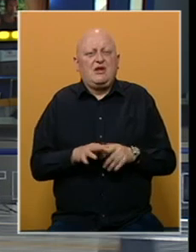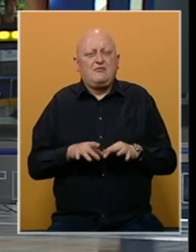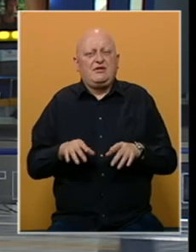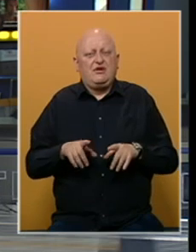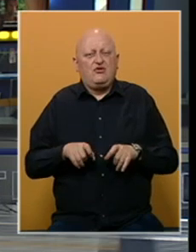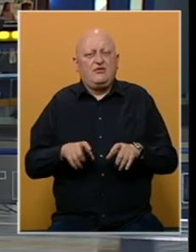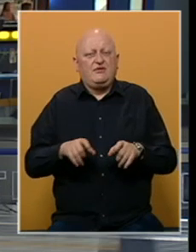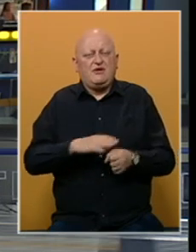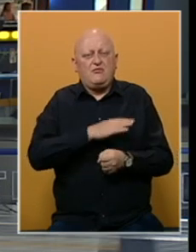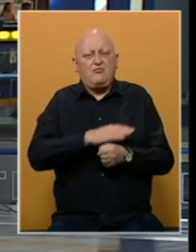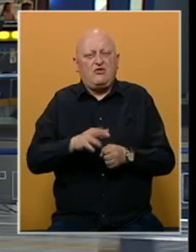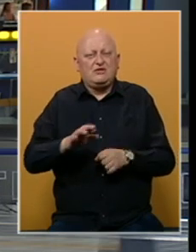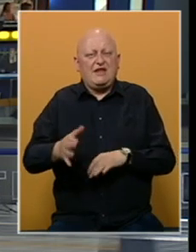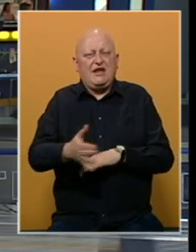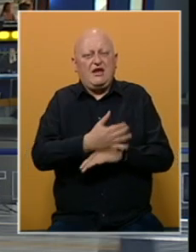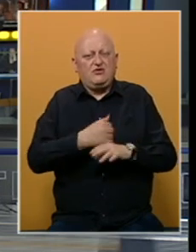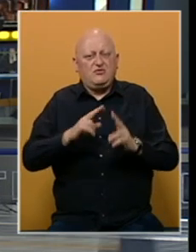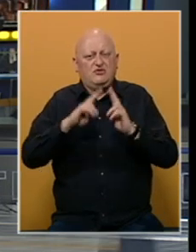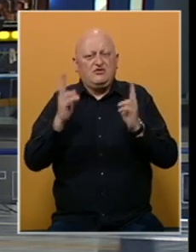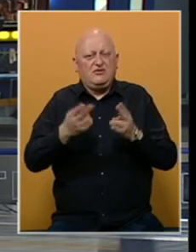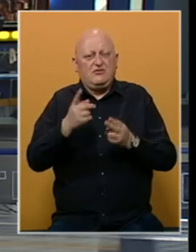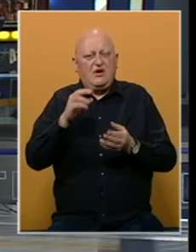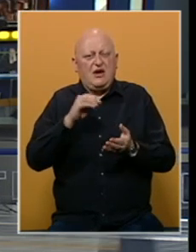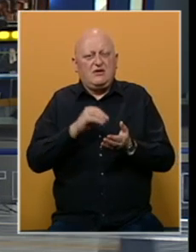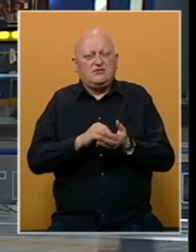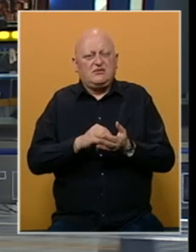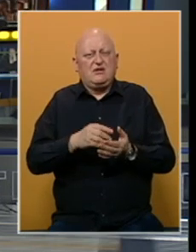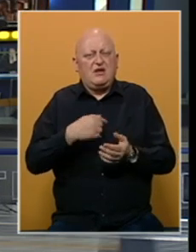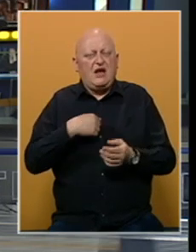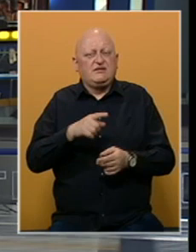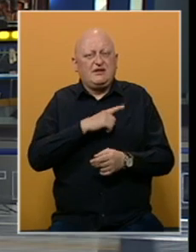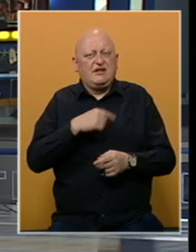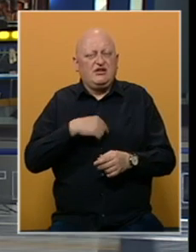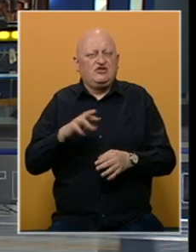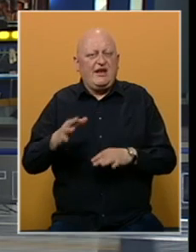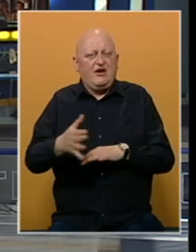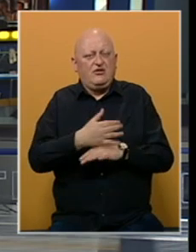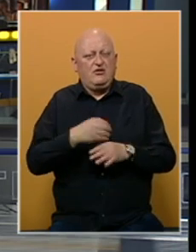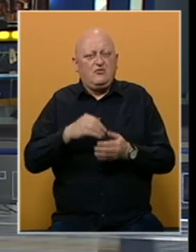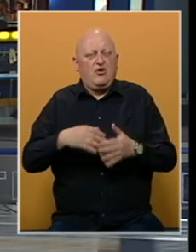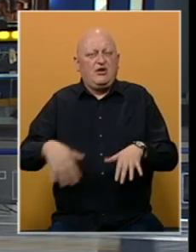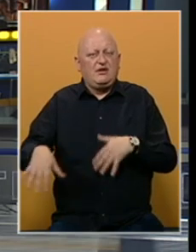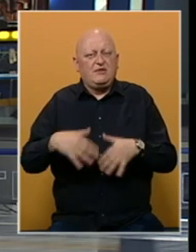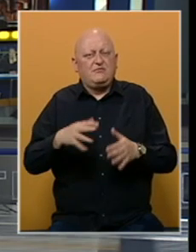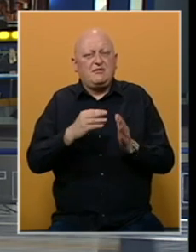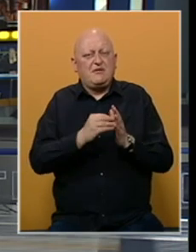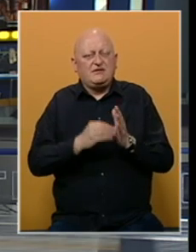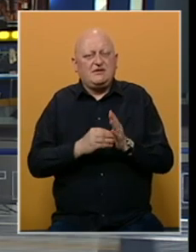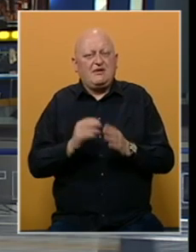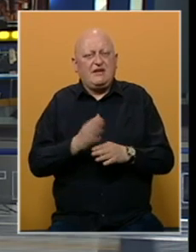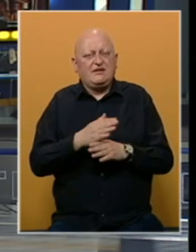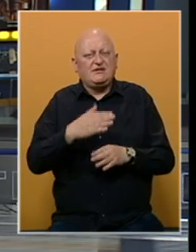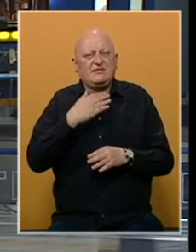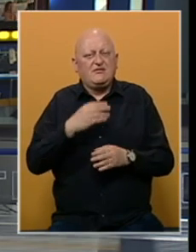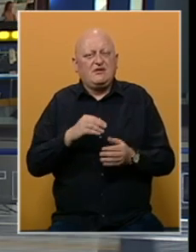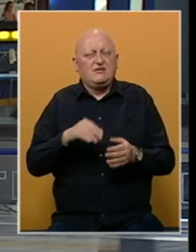Pandemija koronavirusa pokosila je ekonomije u svijetu, a stradala je i naša. Broj nezaposlenih prema statistikama